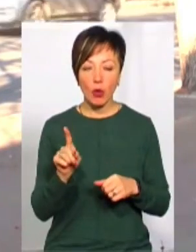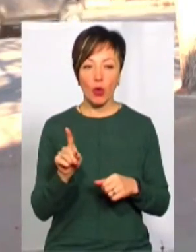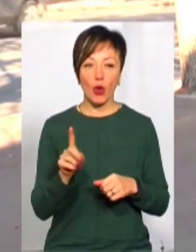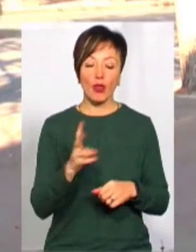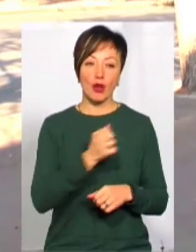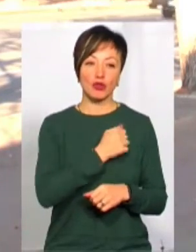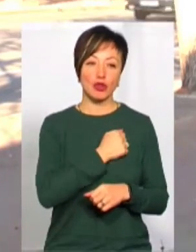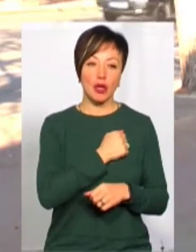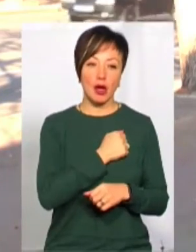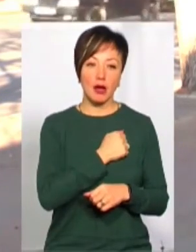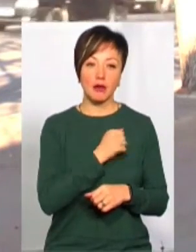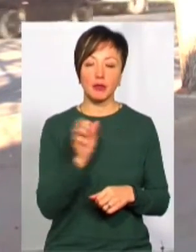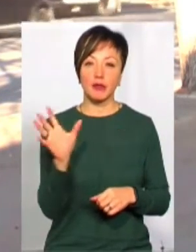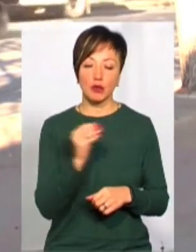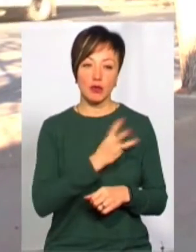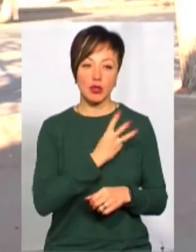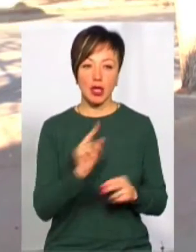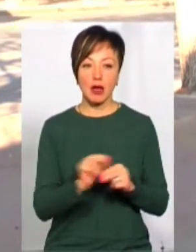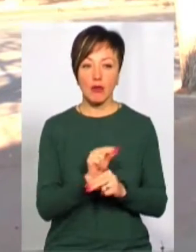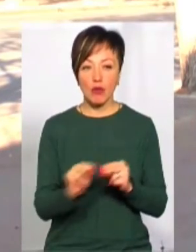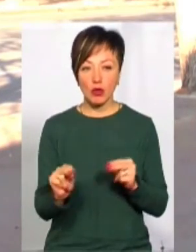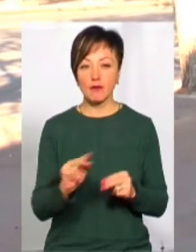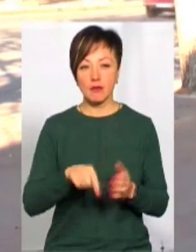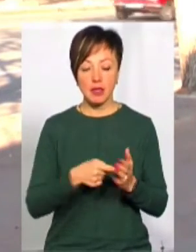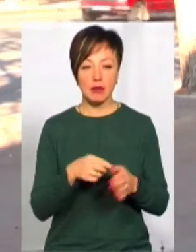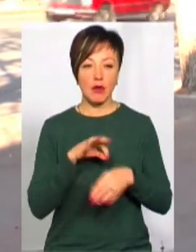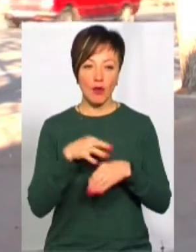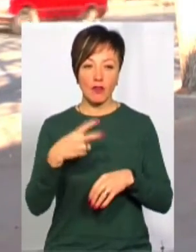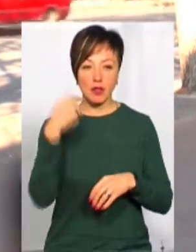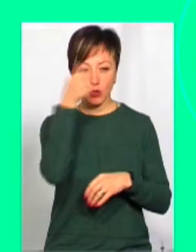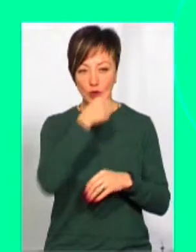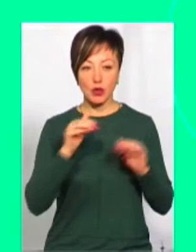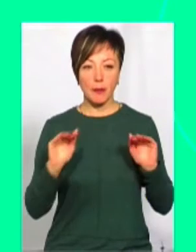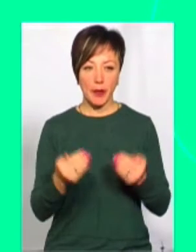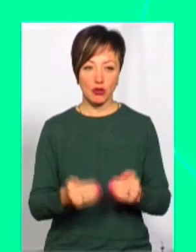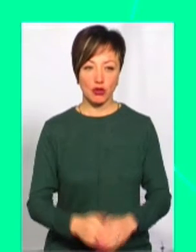на жаль, при всьому бажанні ремонтів у місті буде проводитися в 2020 році ще менше.